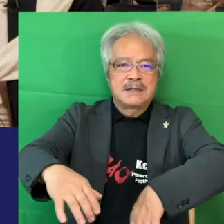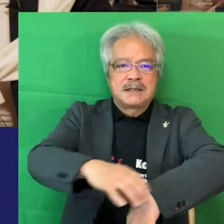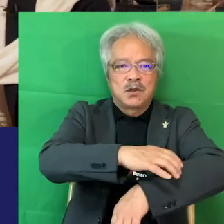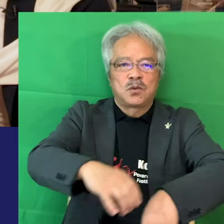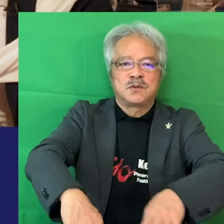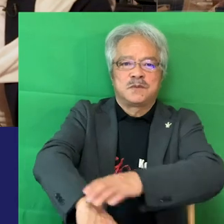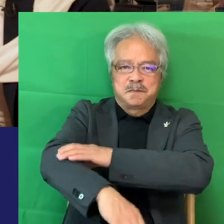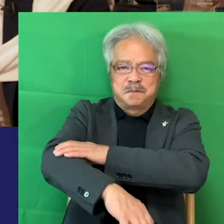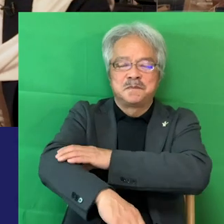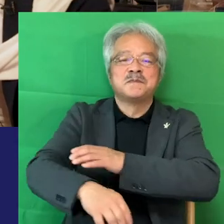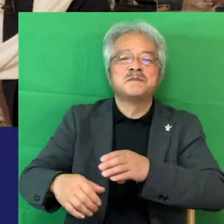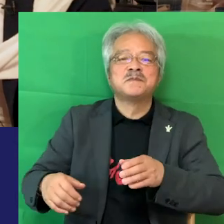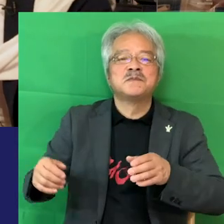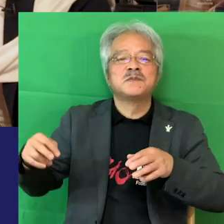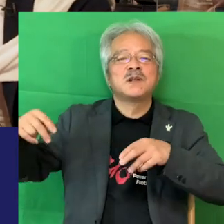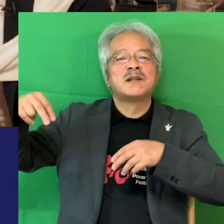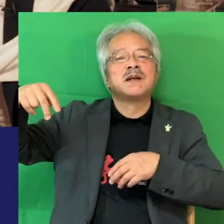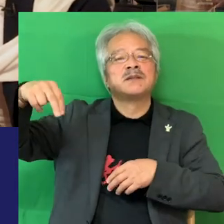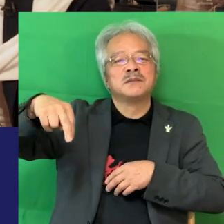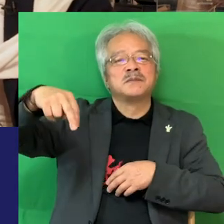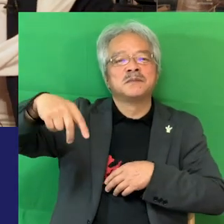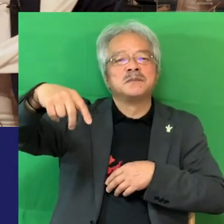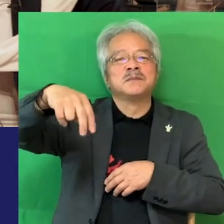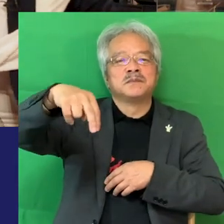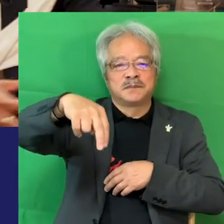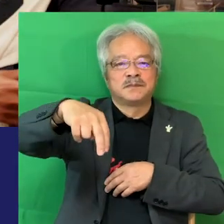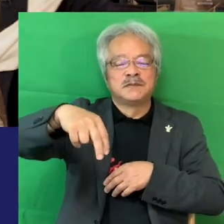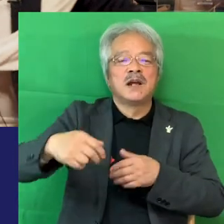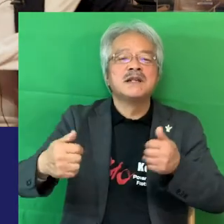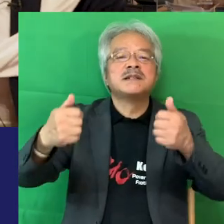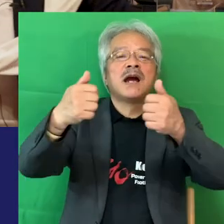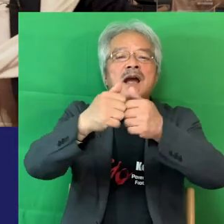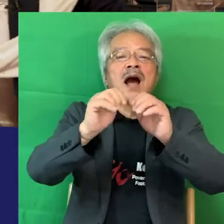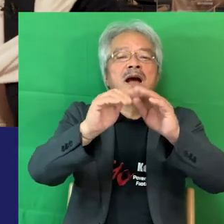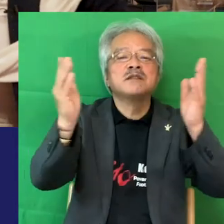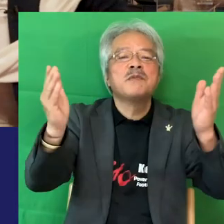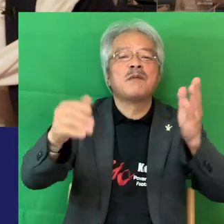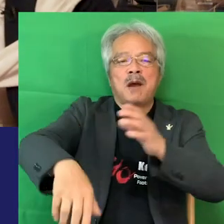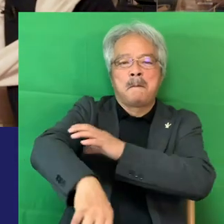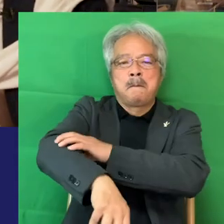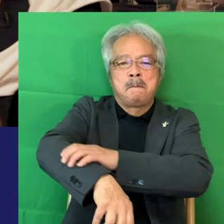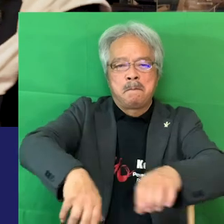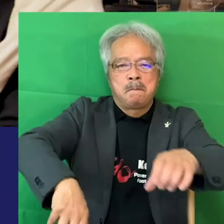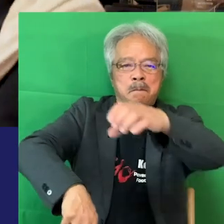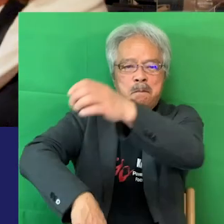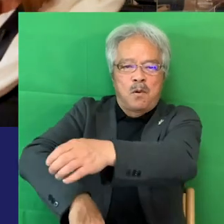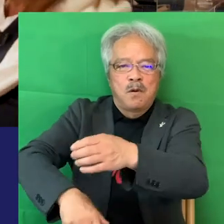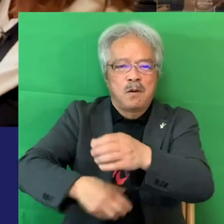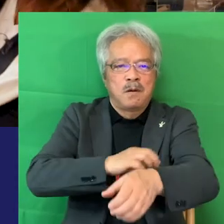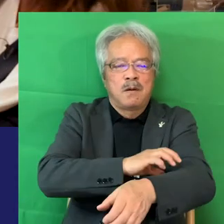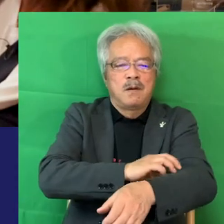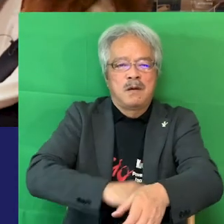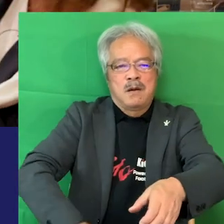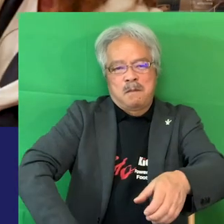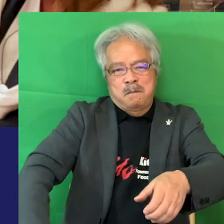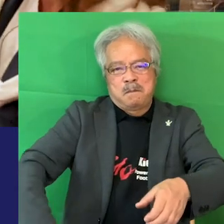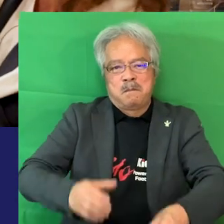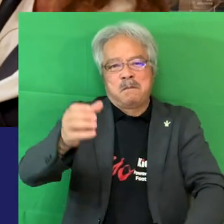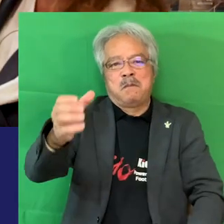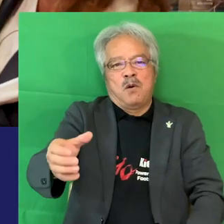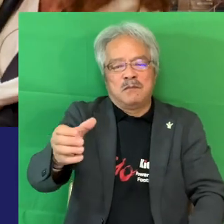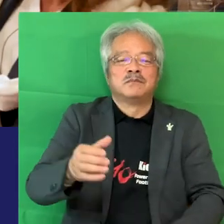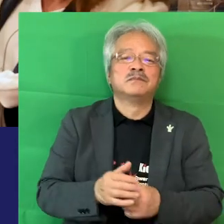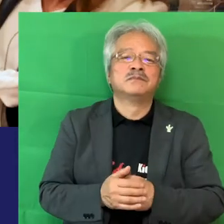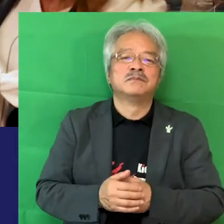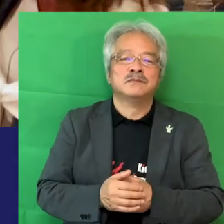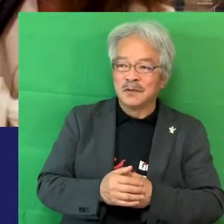からああそうで試合をなると外して持つんだけどそれが何かそこに置いてあったりとかする